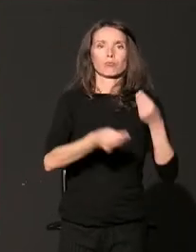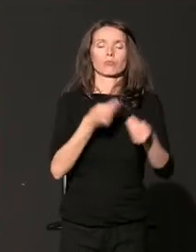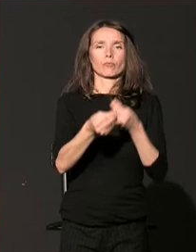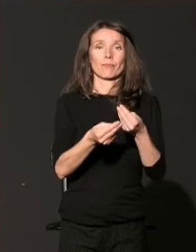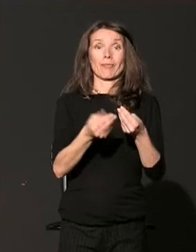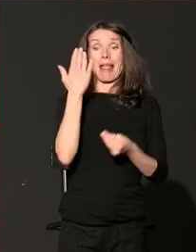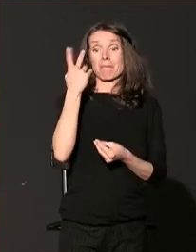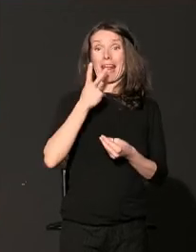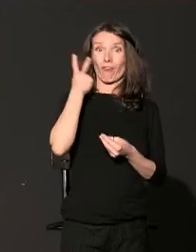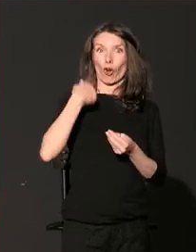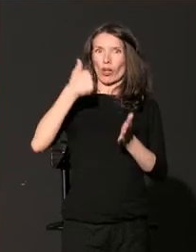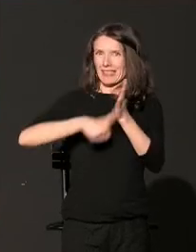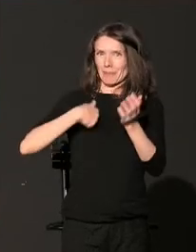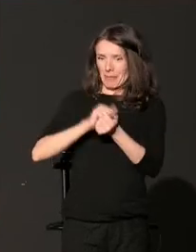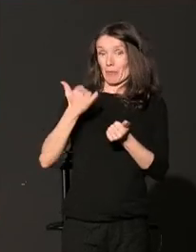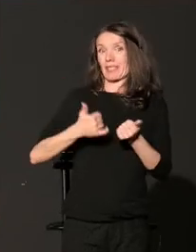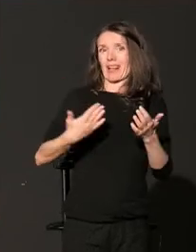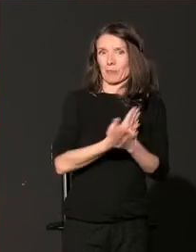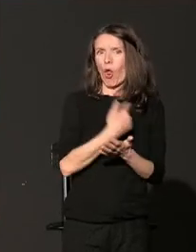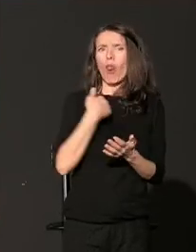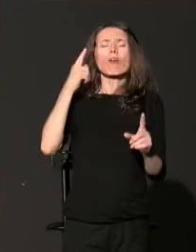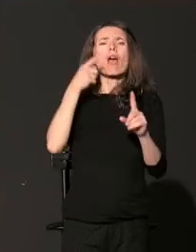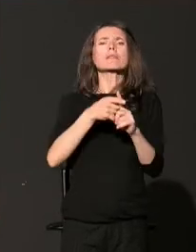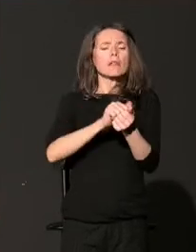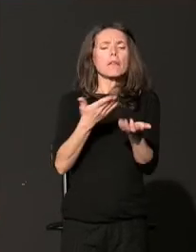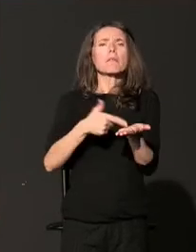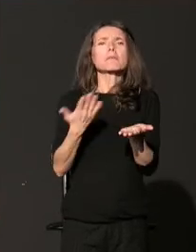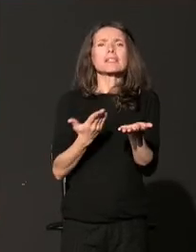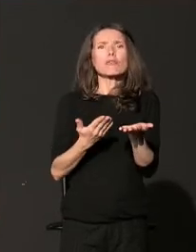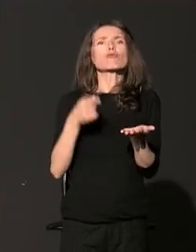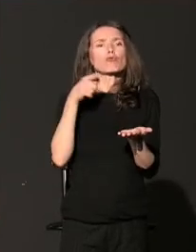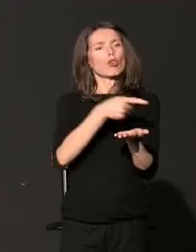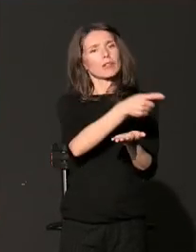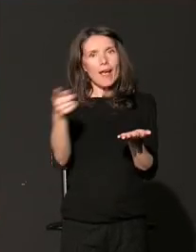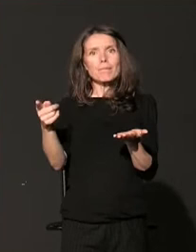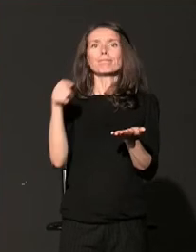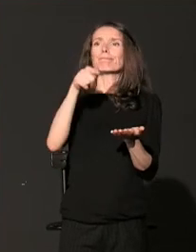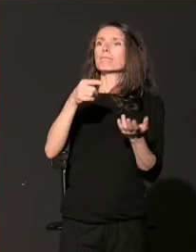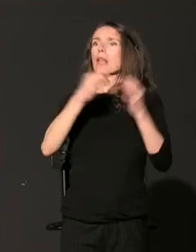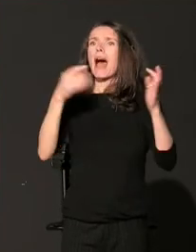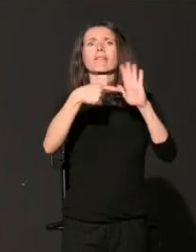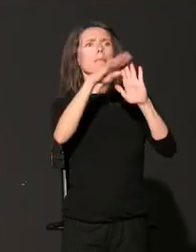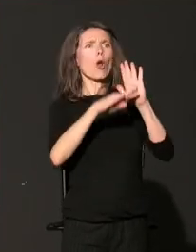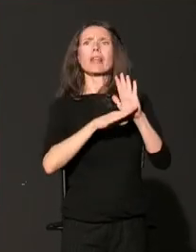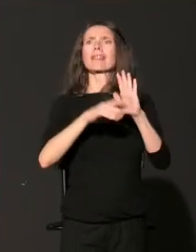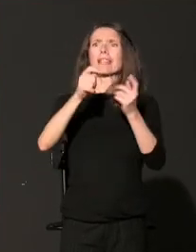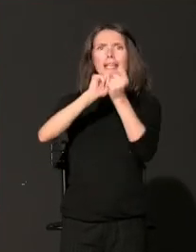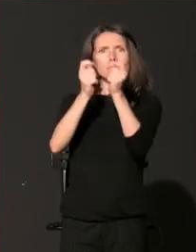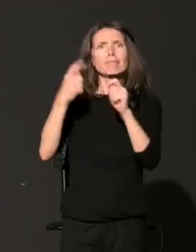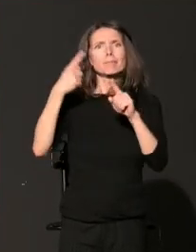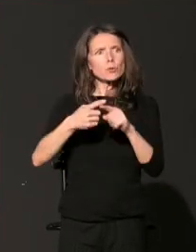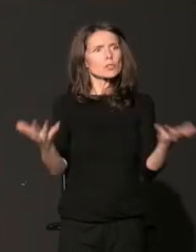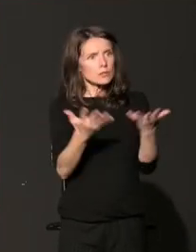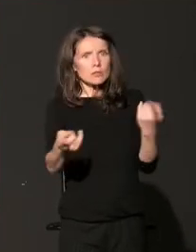publikacije je da informišemo zainteresovanu javnost o mogućnostima unapređenja javnih politika, kao i da podstiknemo širi dialog